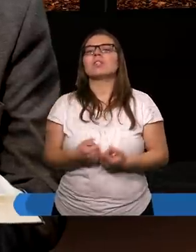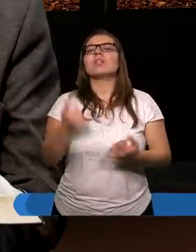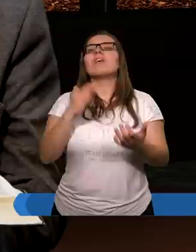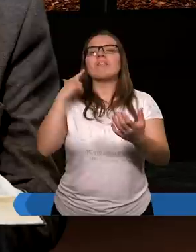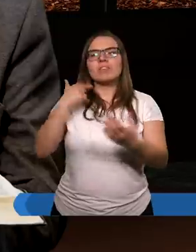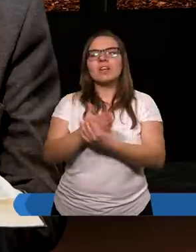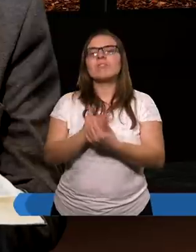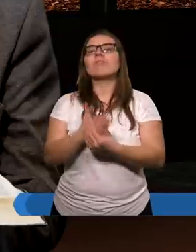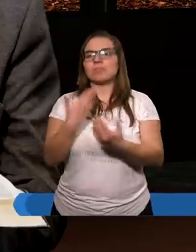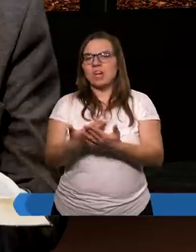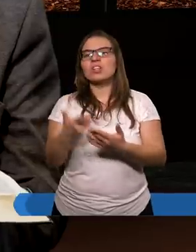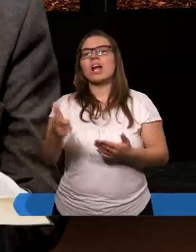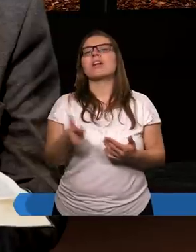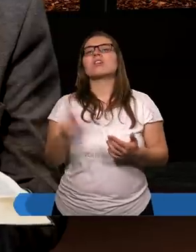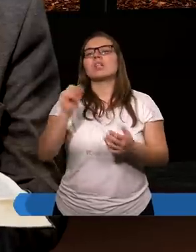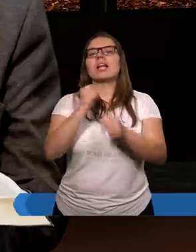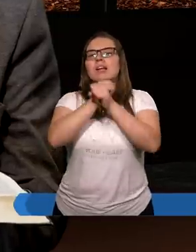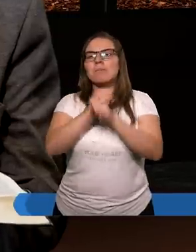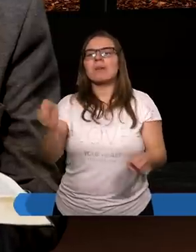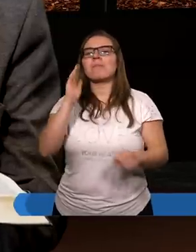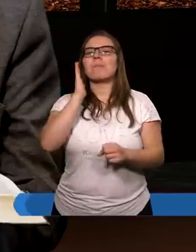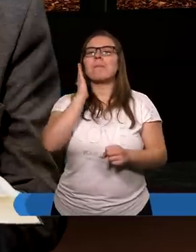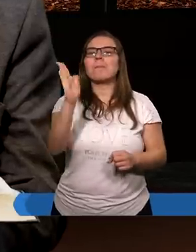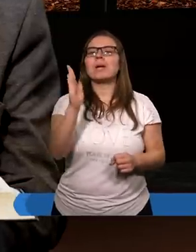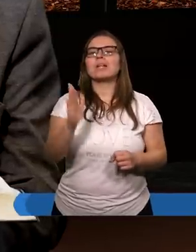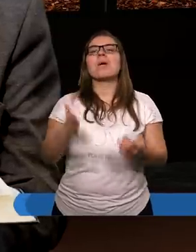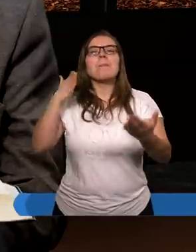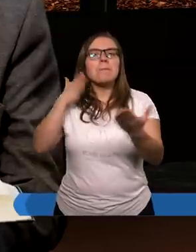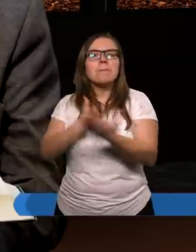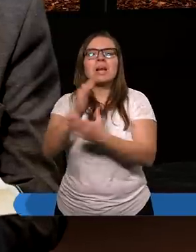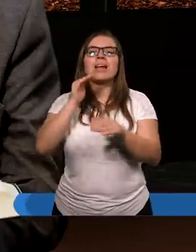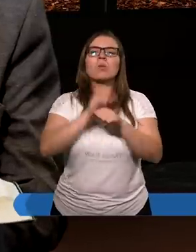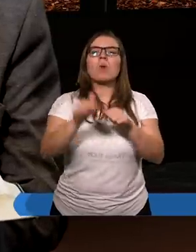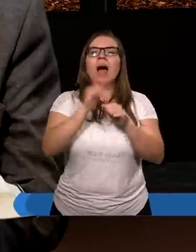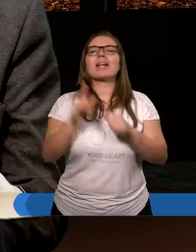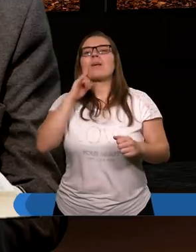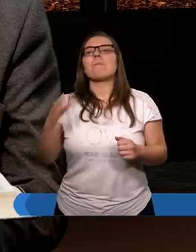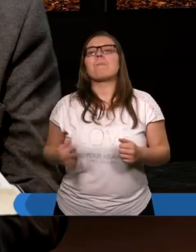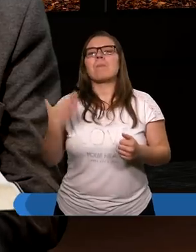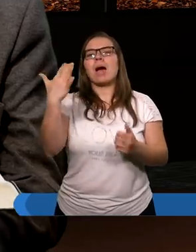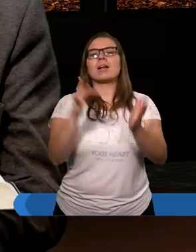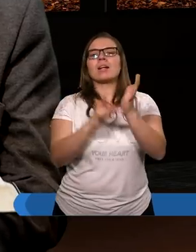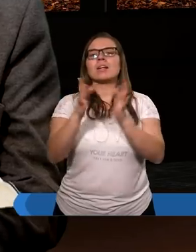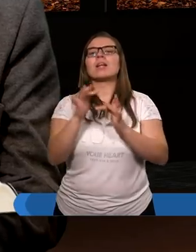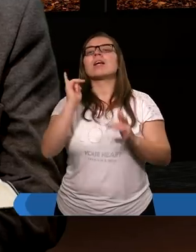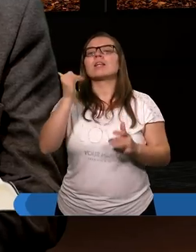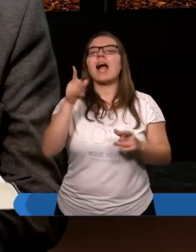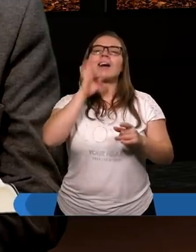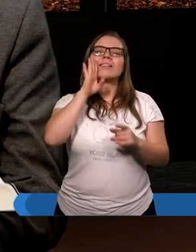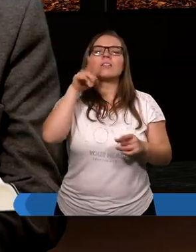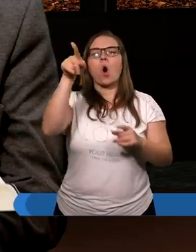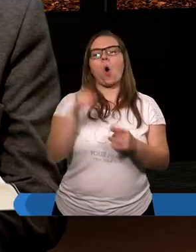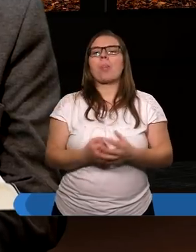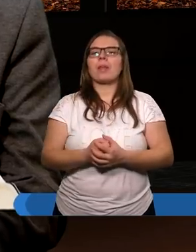Wierzymy przecież, że zbawieni będziemy przez łaskę Pana Jezusa tak samo jak i